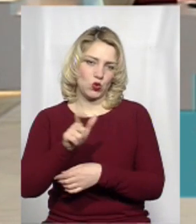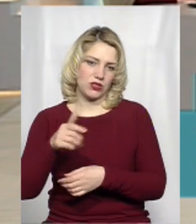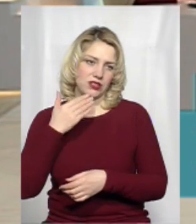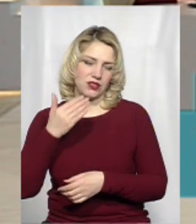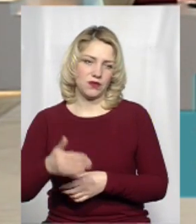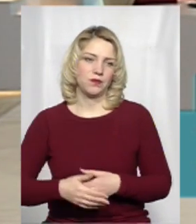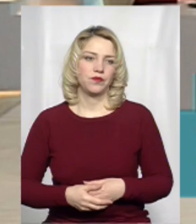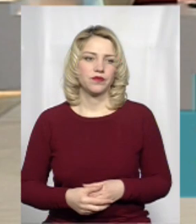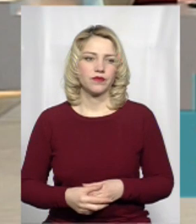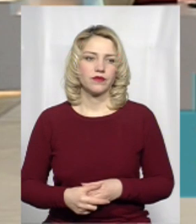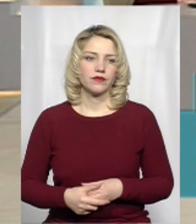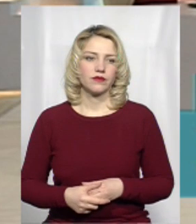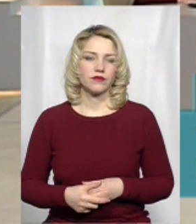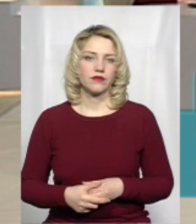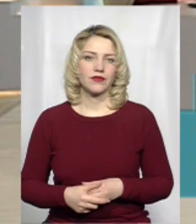Ну,